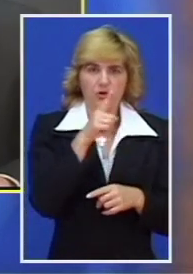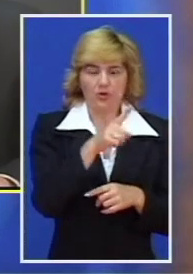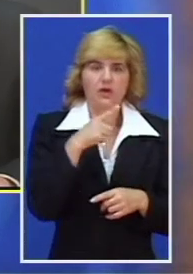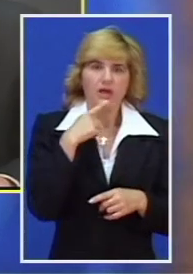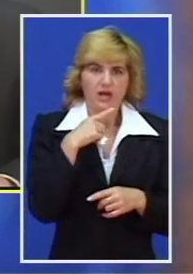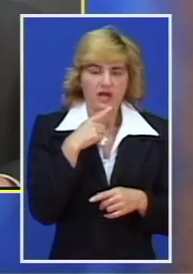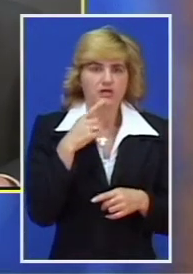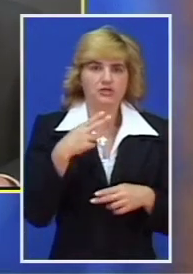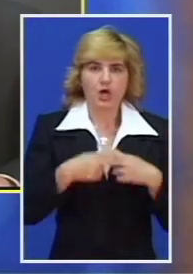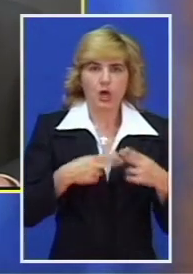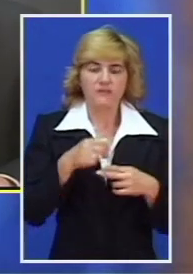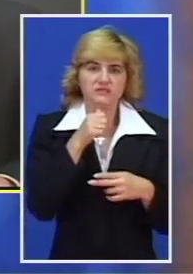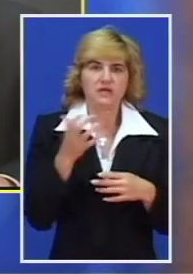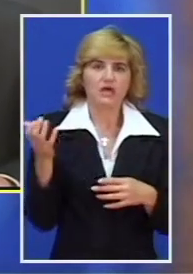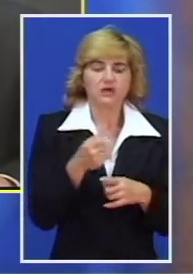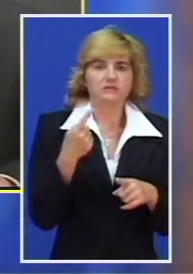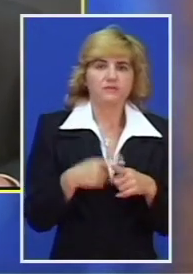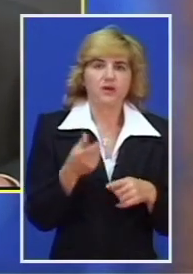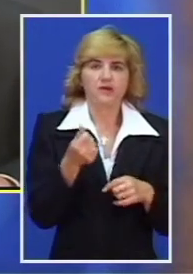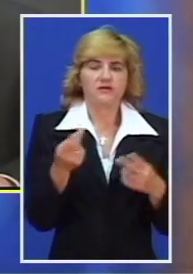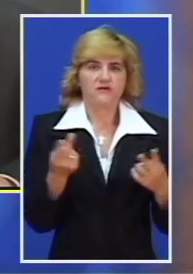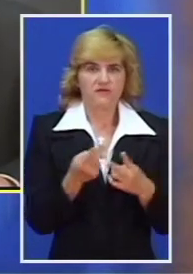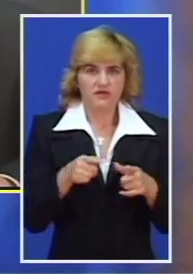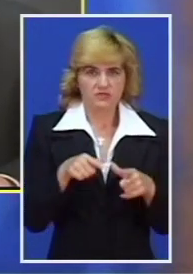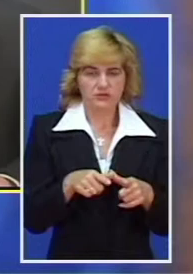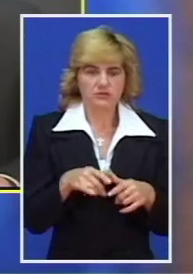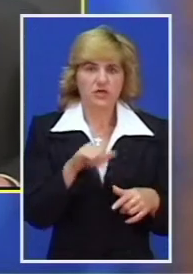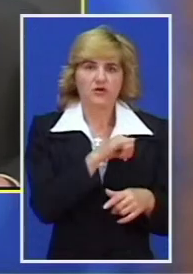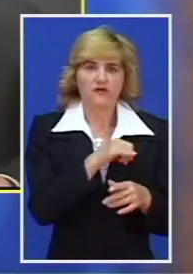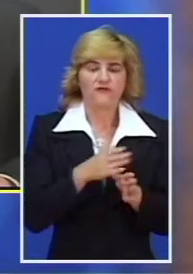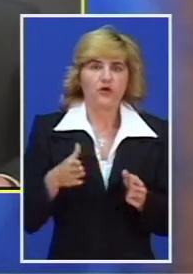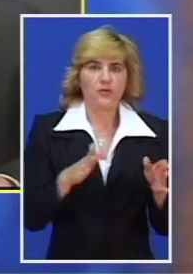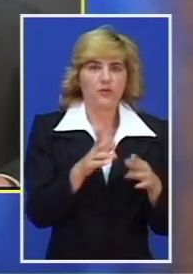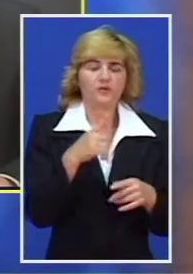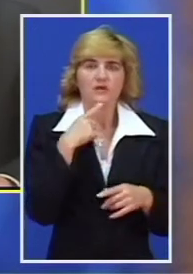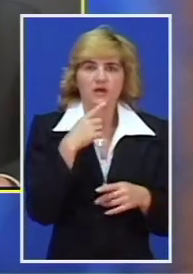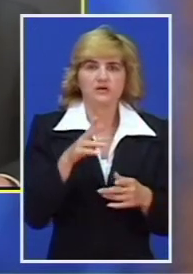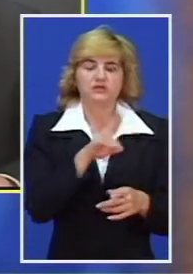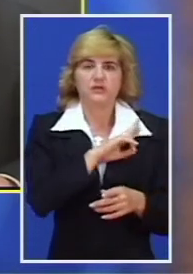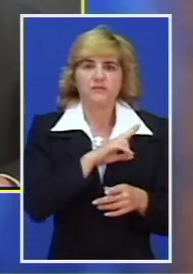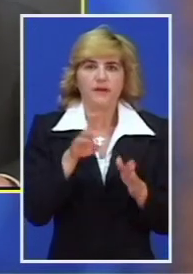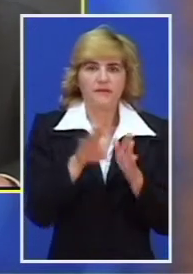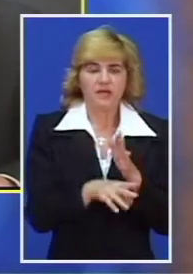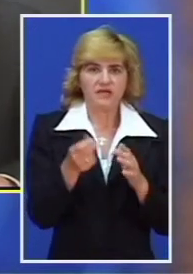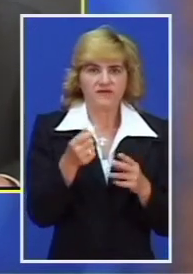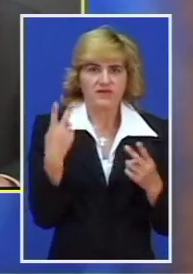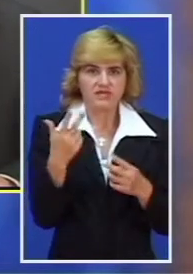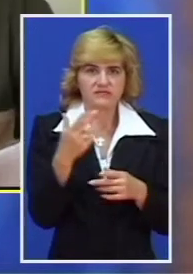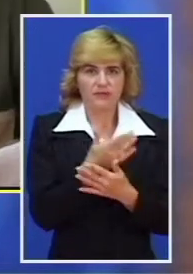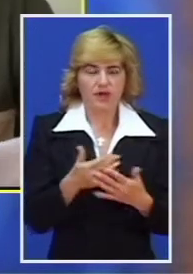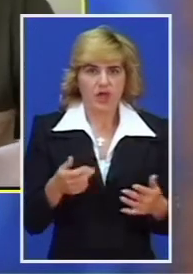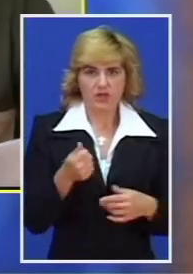je ovakvu odluku komisija donela zbog ekonomičnosti. Kompanija Vojput je ponudila nižu cenu za posao od 30 miliona dinara.